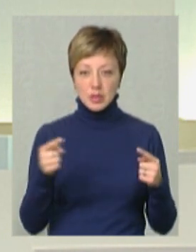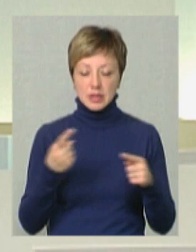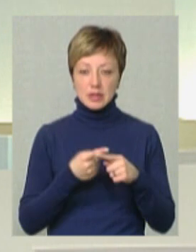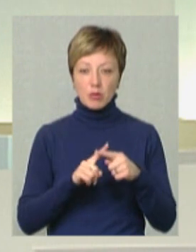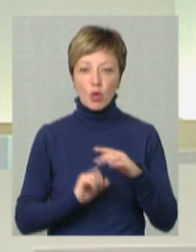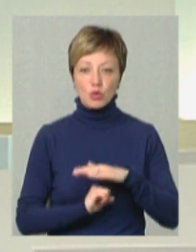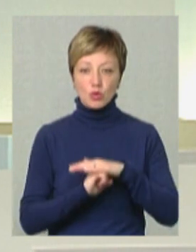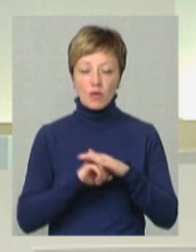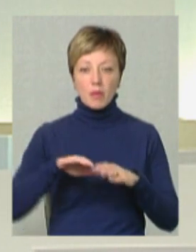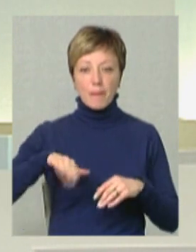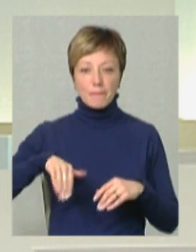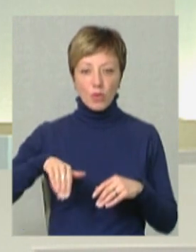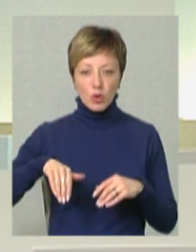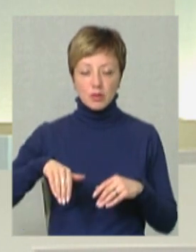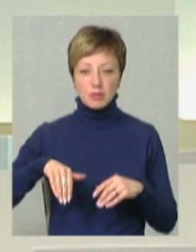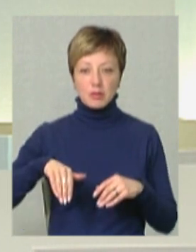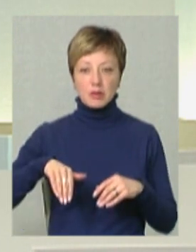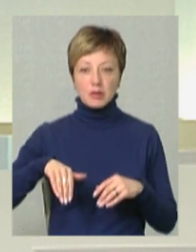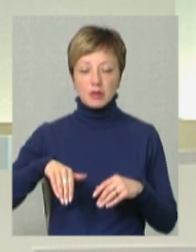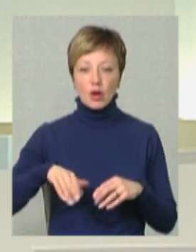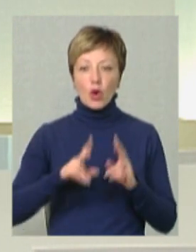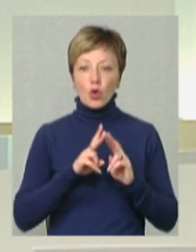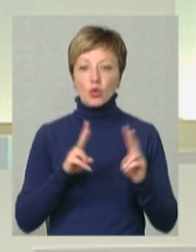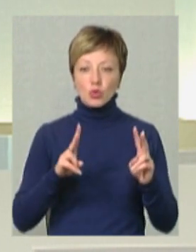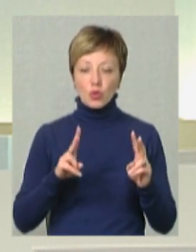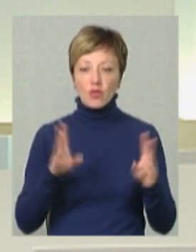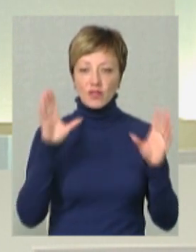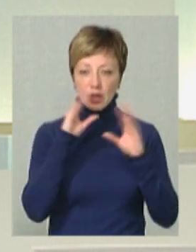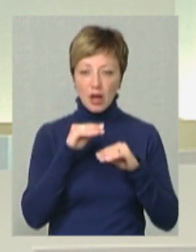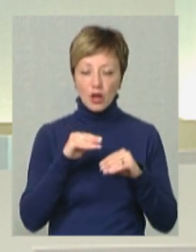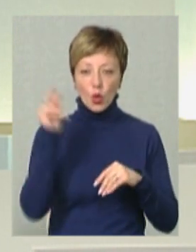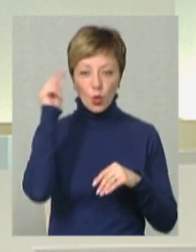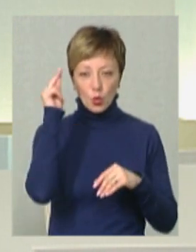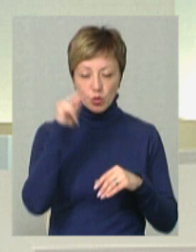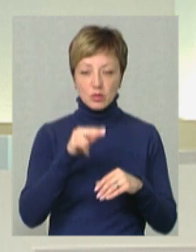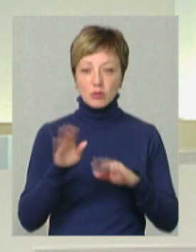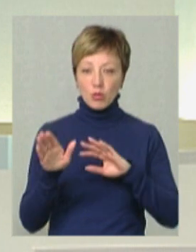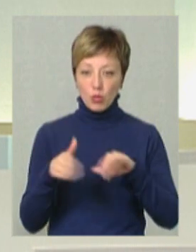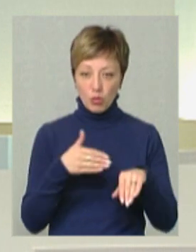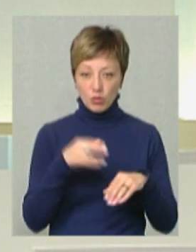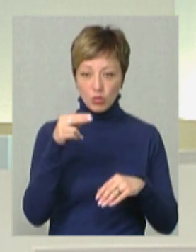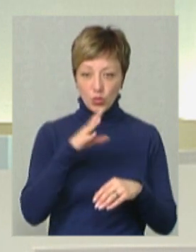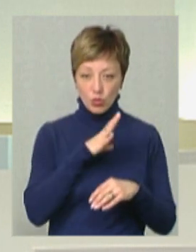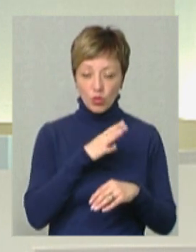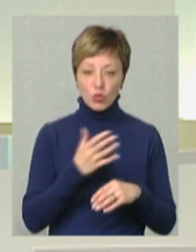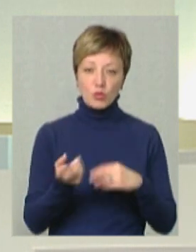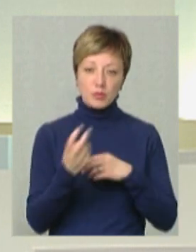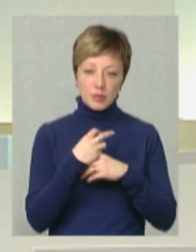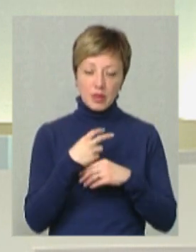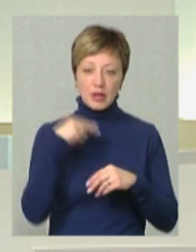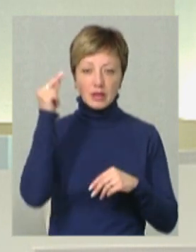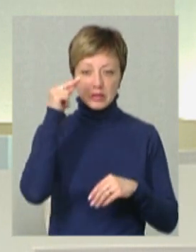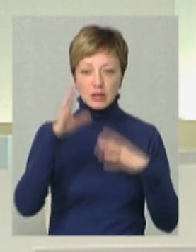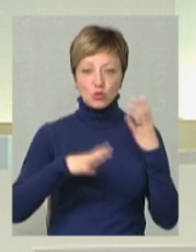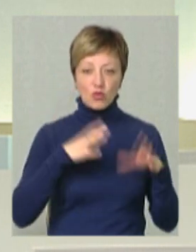основами, і потім ті, хто вдало проходять цей курс, можуть вже до нас йти на